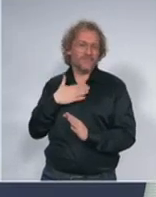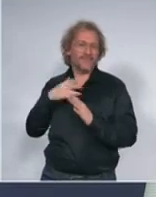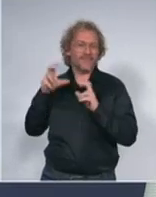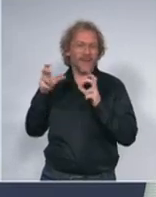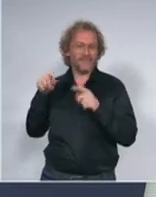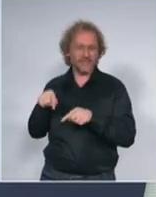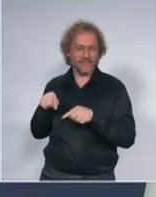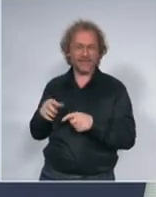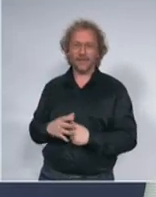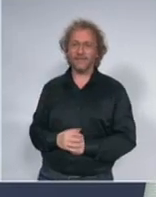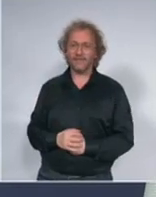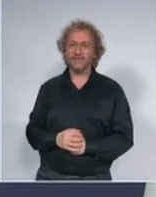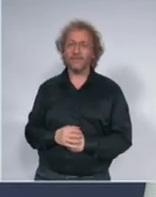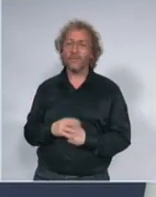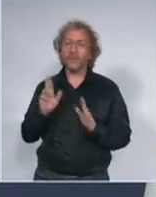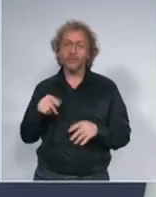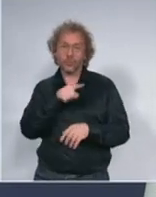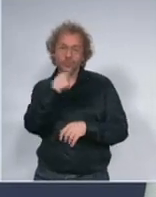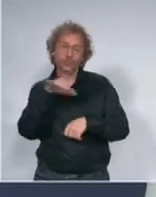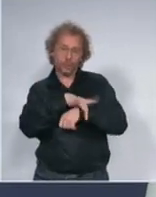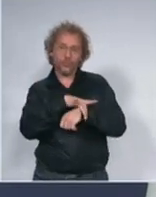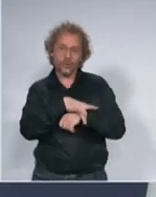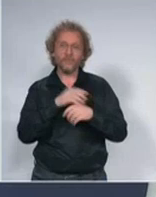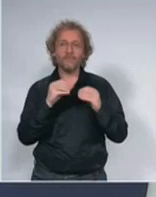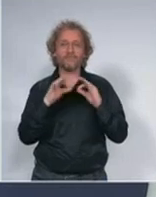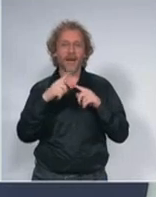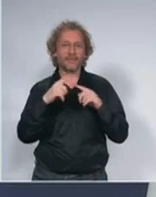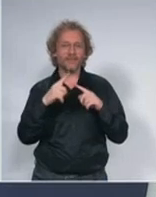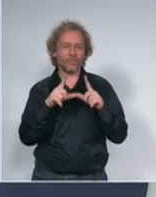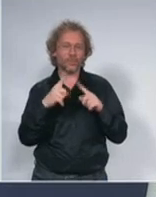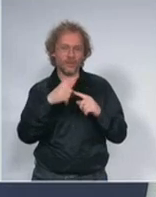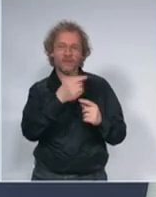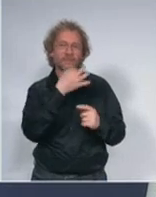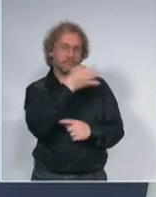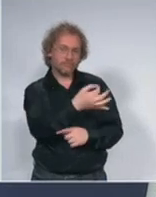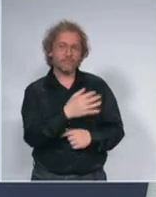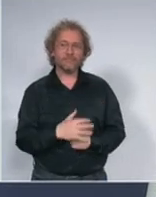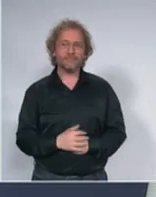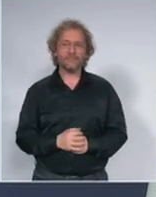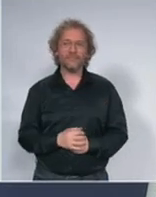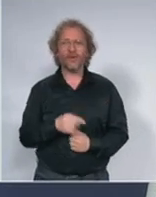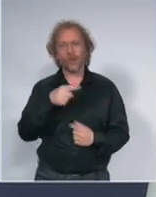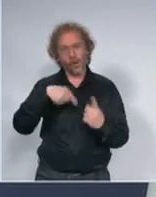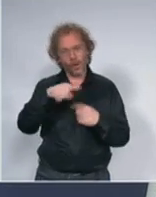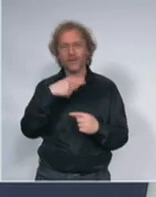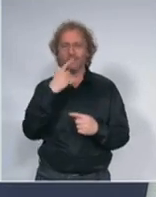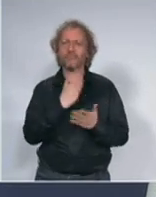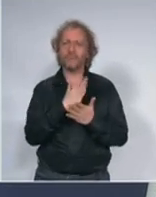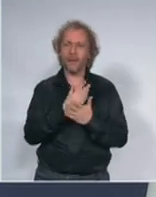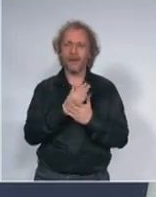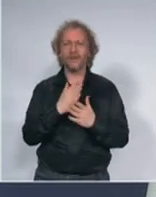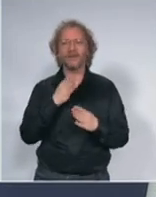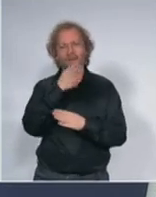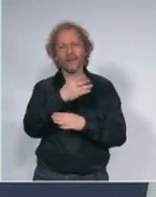mogla da recimo doktor iz Batuta odgovori kažu da su bili u nekoj od zemalja da je